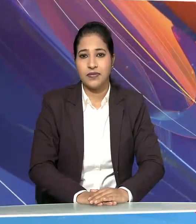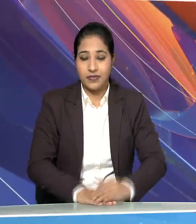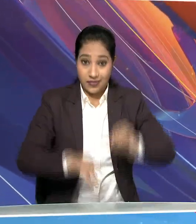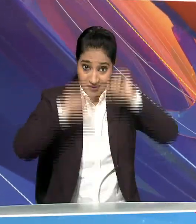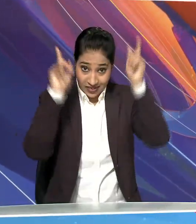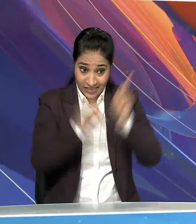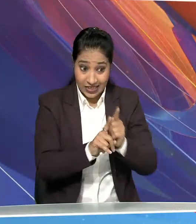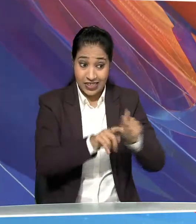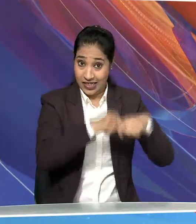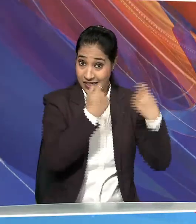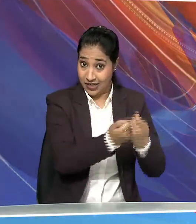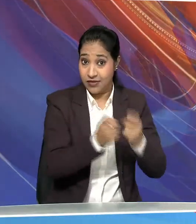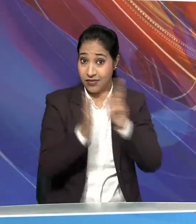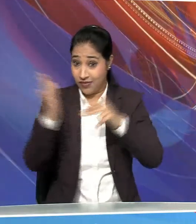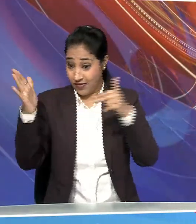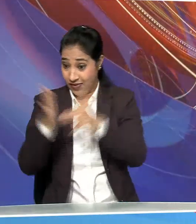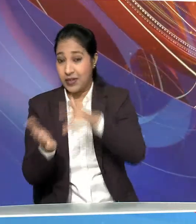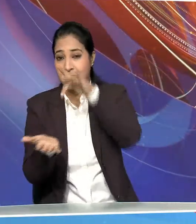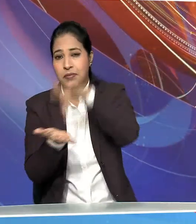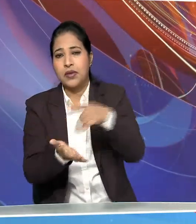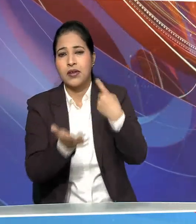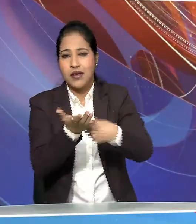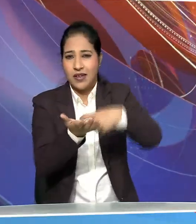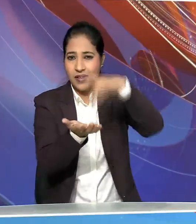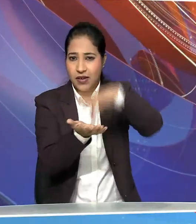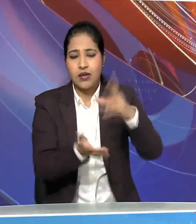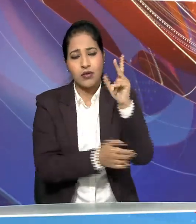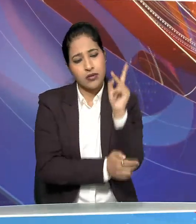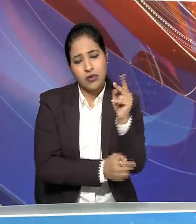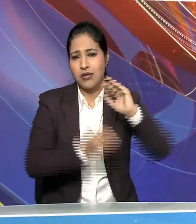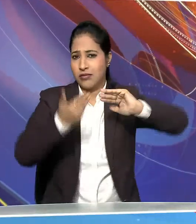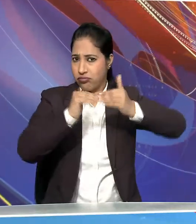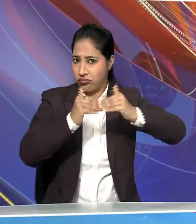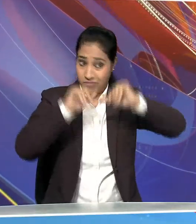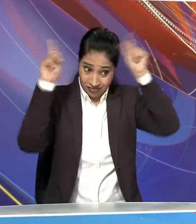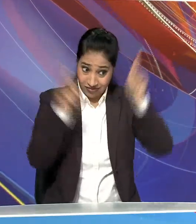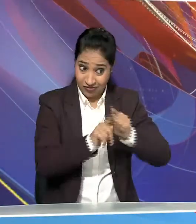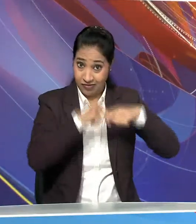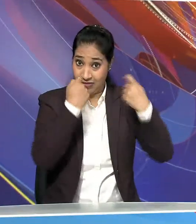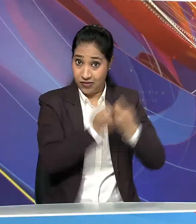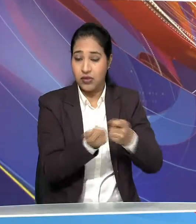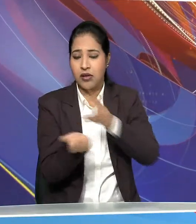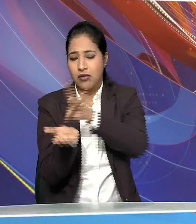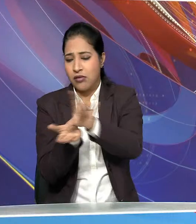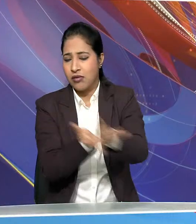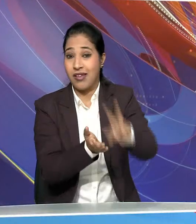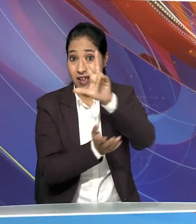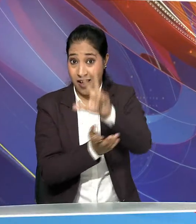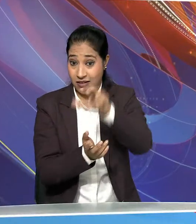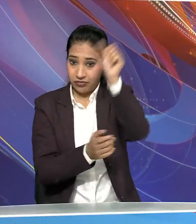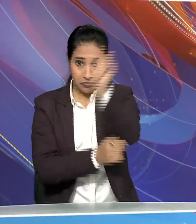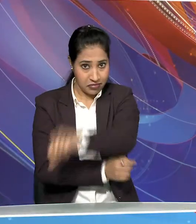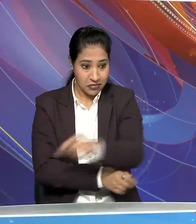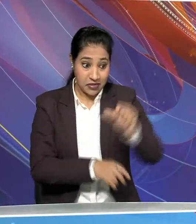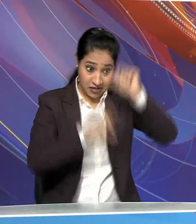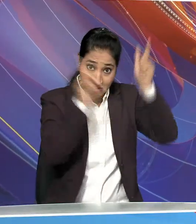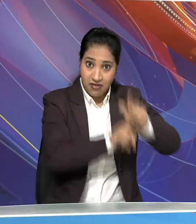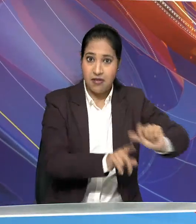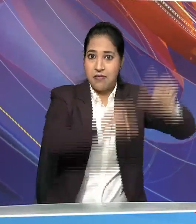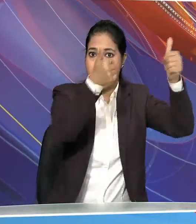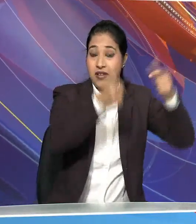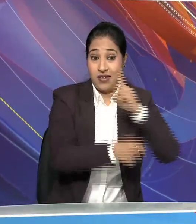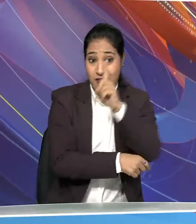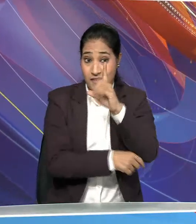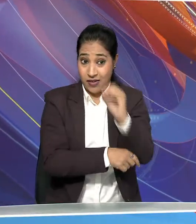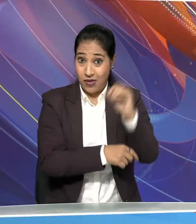भारत और न्यूजिलेंड के बीच रॉइपूर में खेले गए दूसरों एक दिवसी मुकाबले में टीम इंडिया ने आठ विकेट से मुकाबला जीत लिया 109 रन की